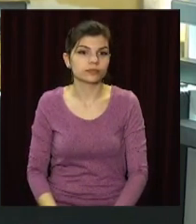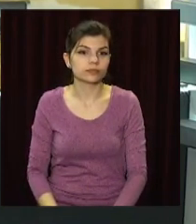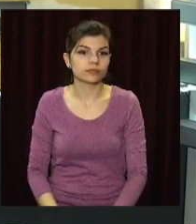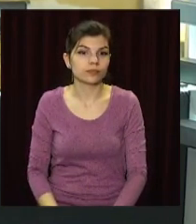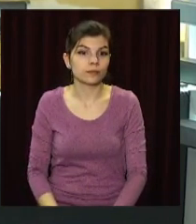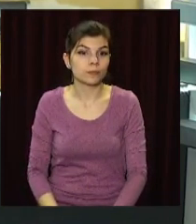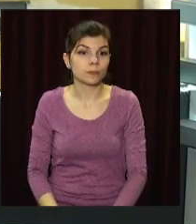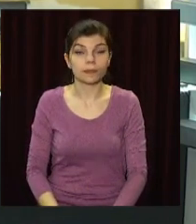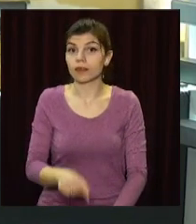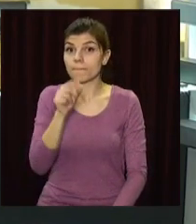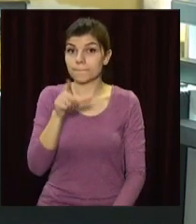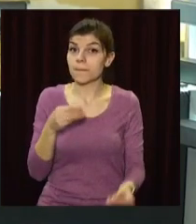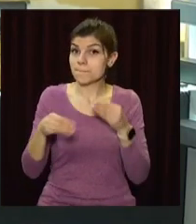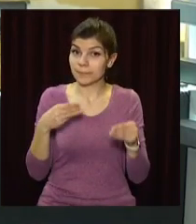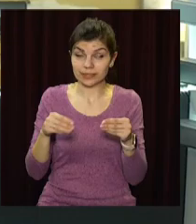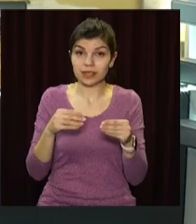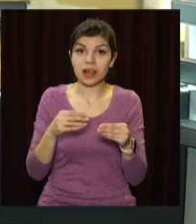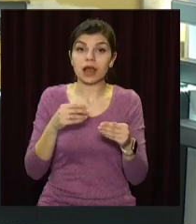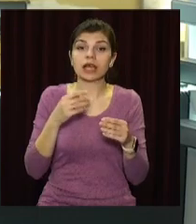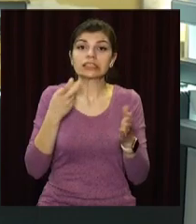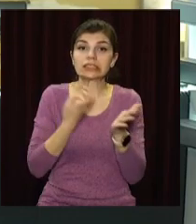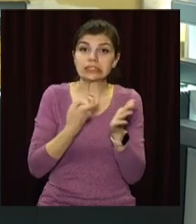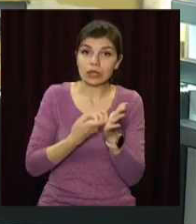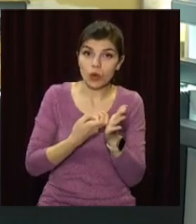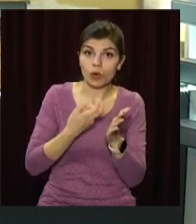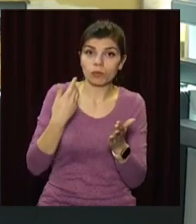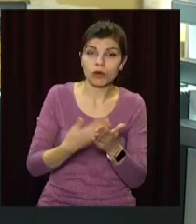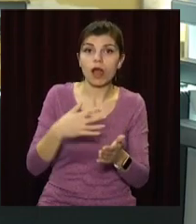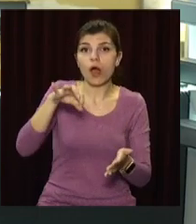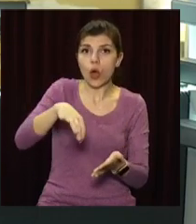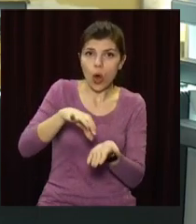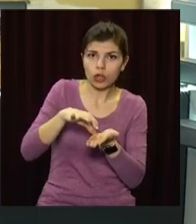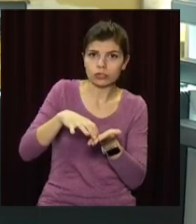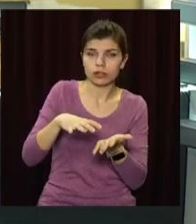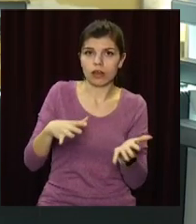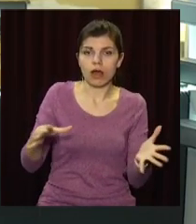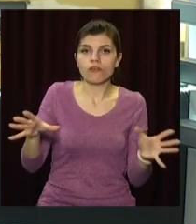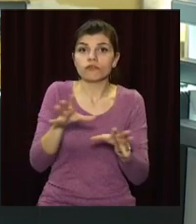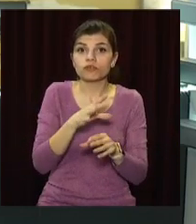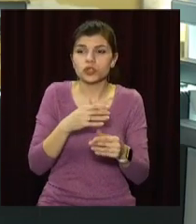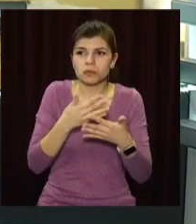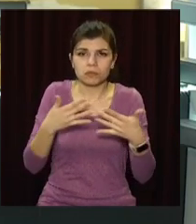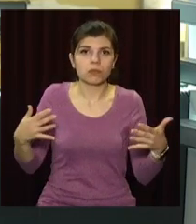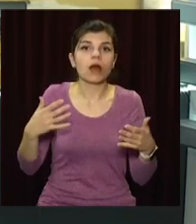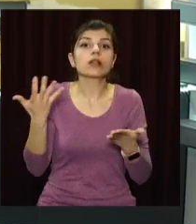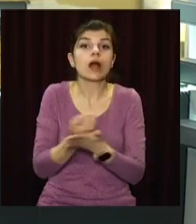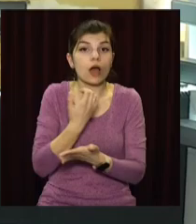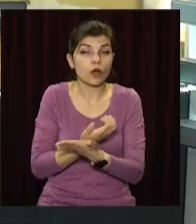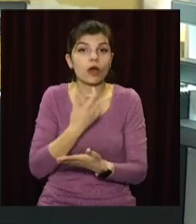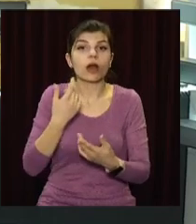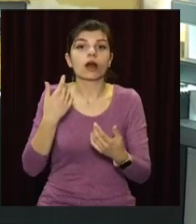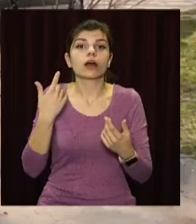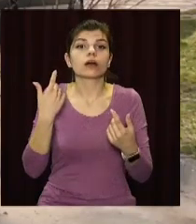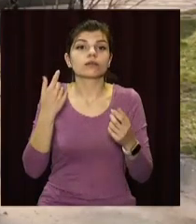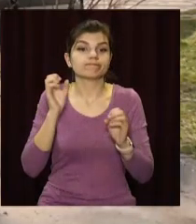Пластикові пляшки, вите скло, колеса та оламки бетону – все це знаходять в місцеві комунальники в дощопримачах.